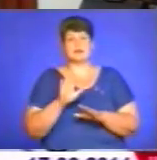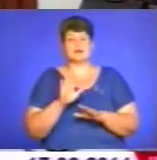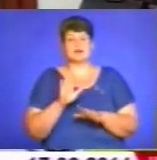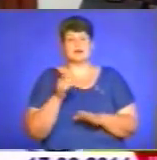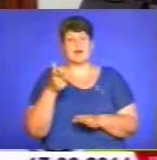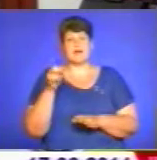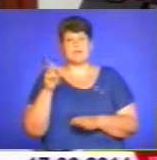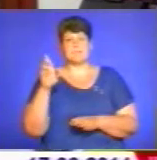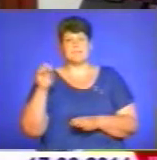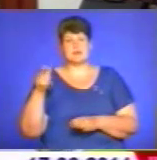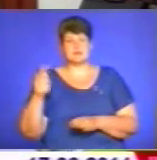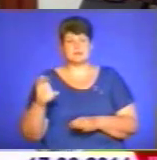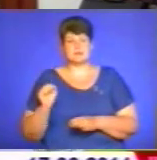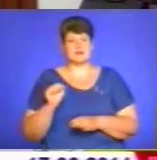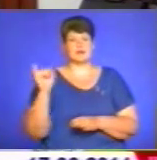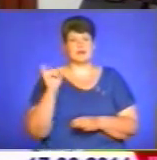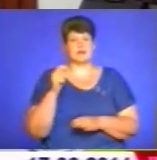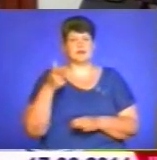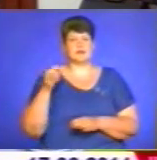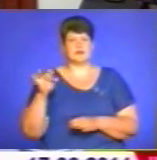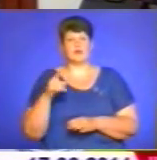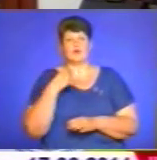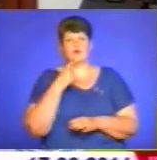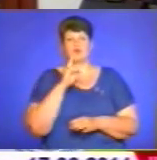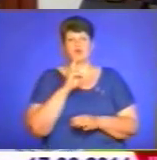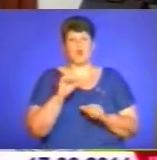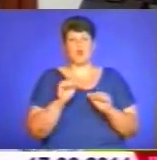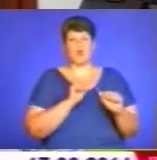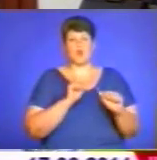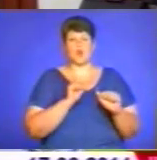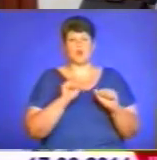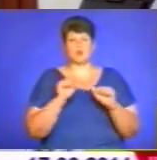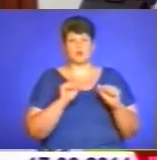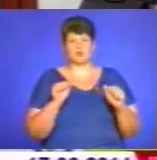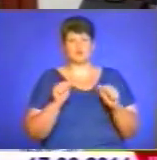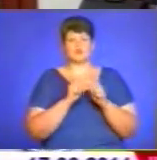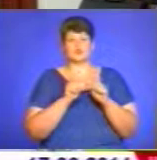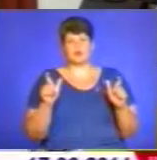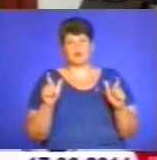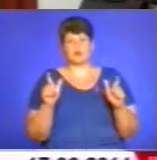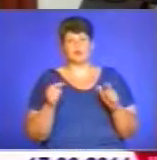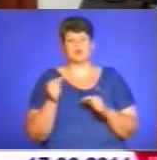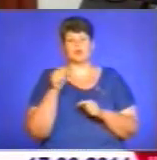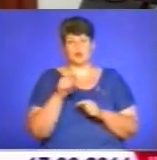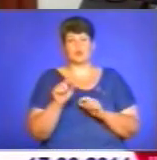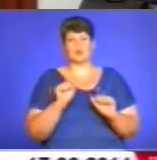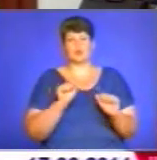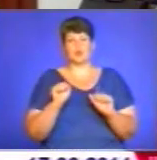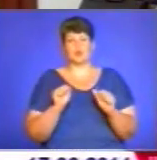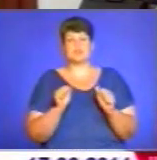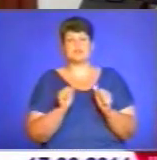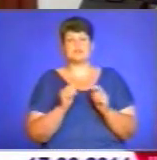говорили про те, що той, хто контролює школу і засоби масової інформації, той контролює суспільство.